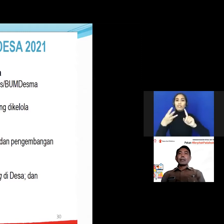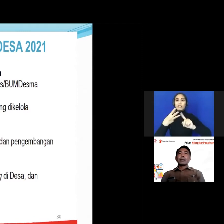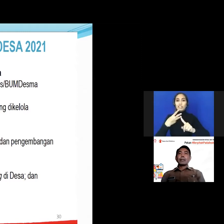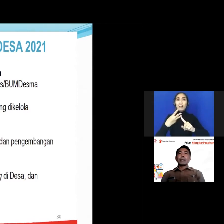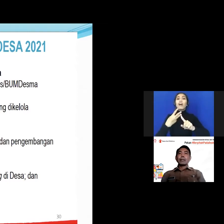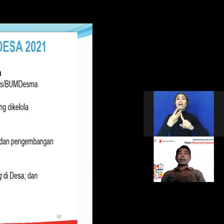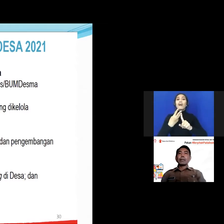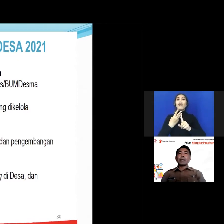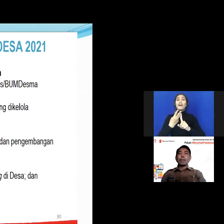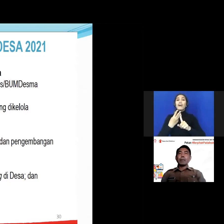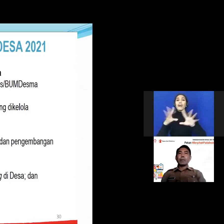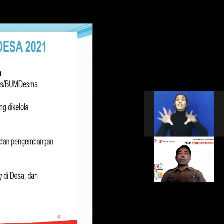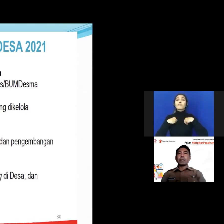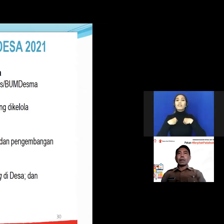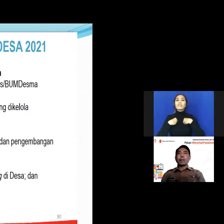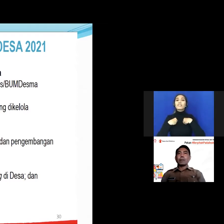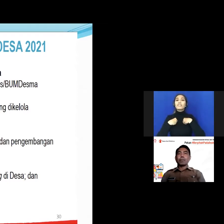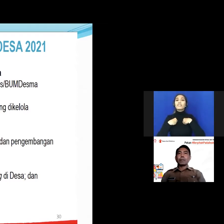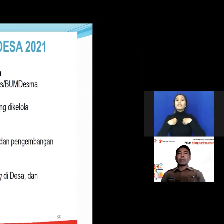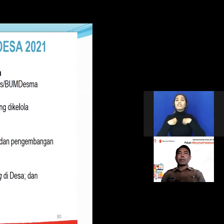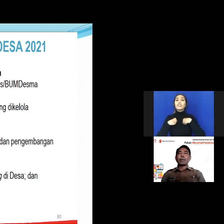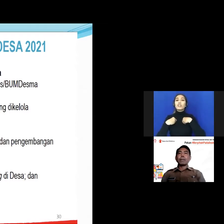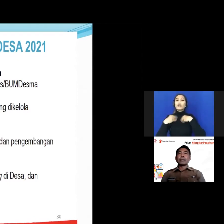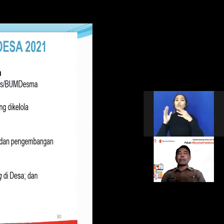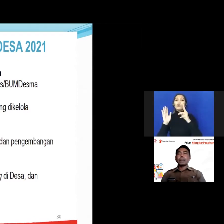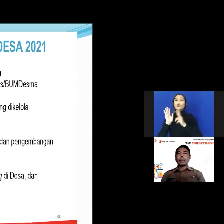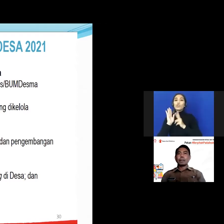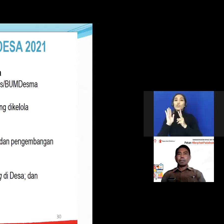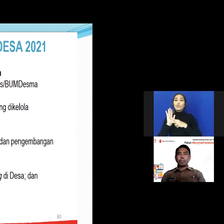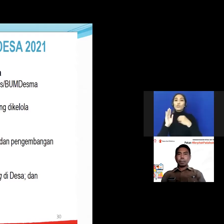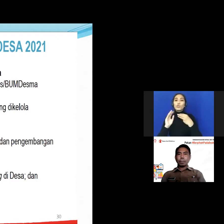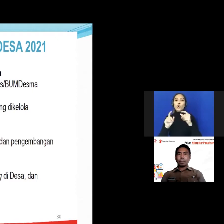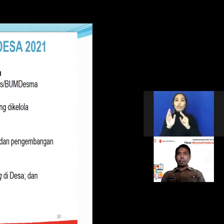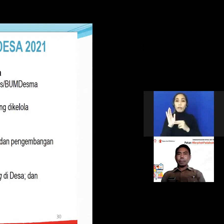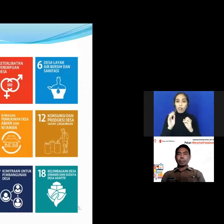kebiasaan baru yaitu desa aman COVID-19 next